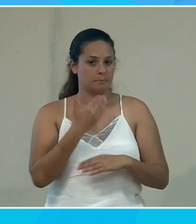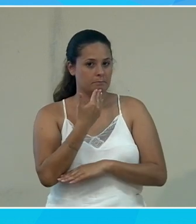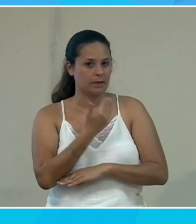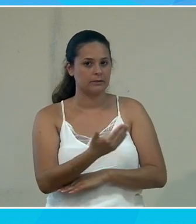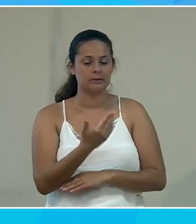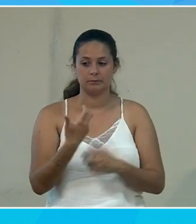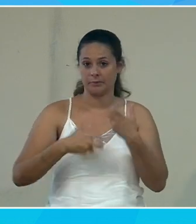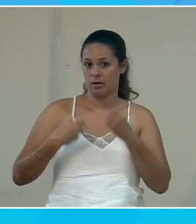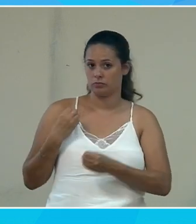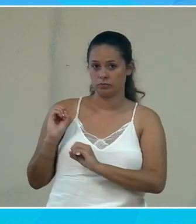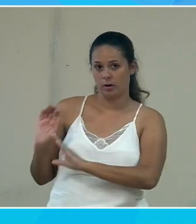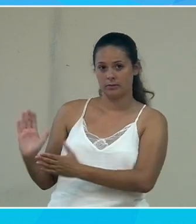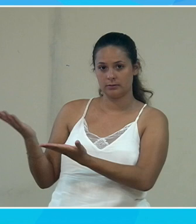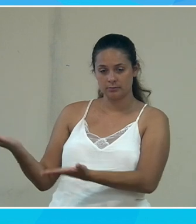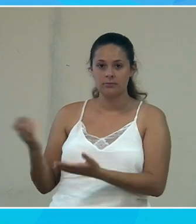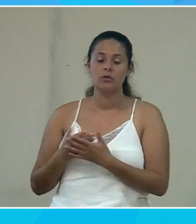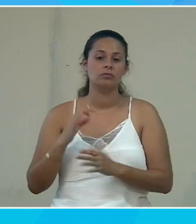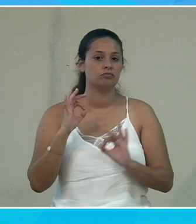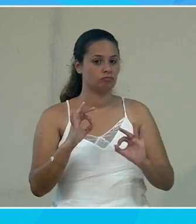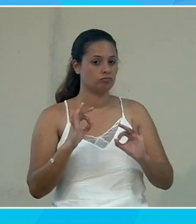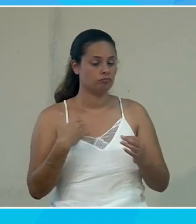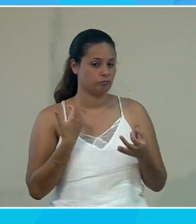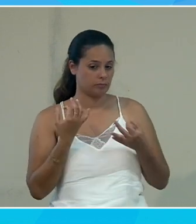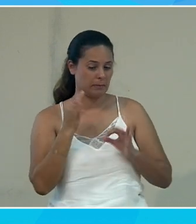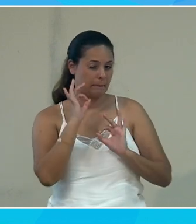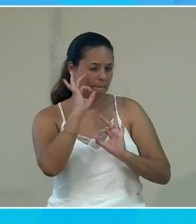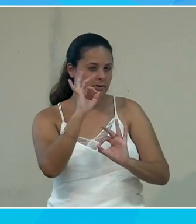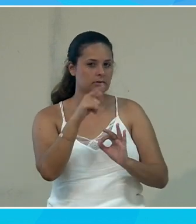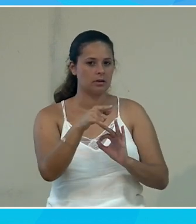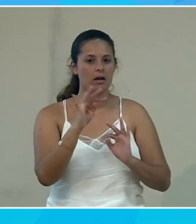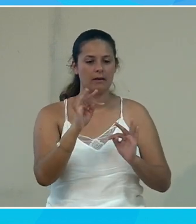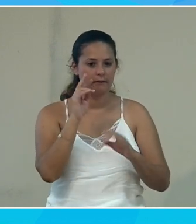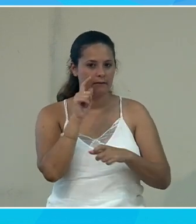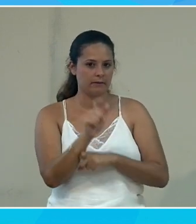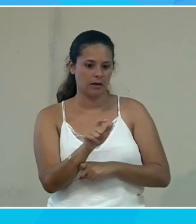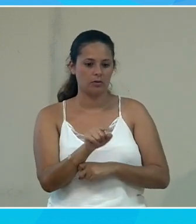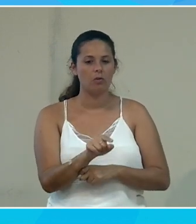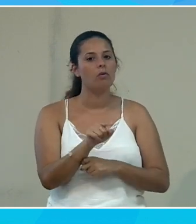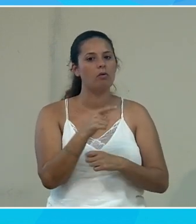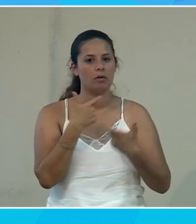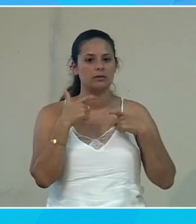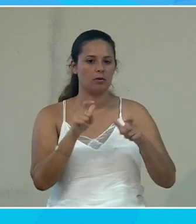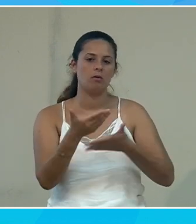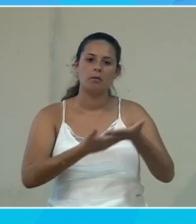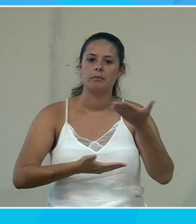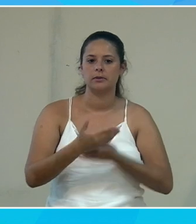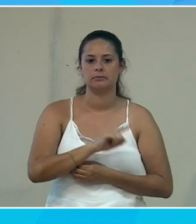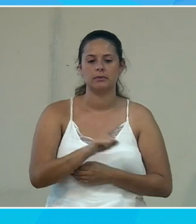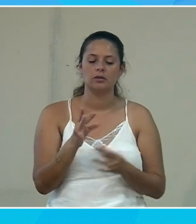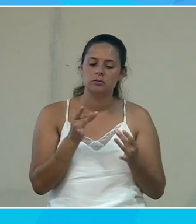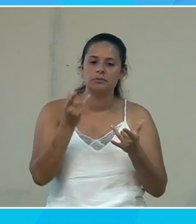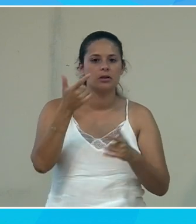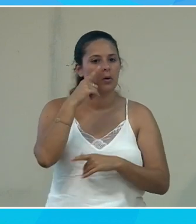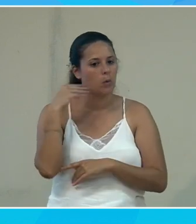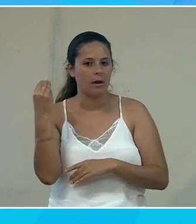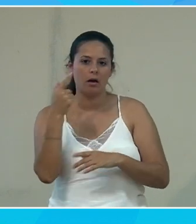Pierre je te laisse la main tout à fait alors juste une précision sur les vérificateurs d'accessibilité il ne remplace pas évidemment la sensibilité humaine et l